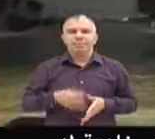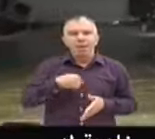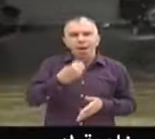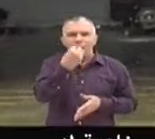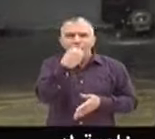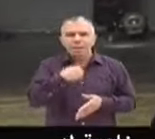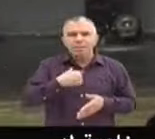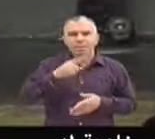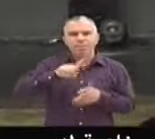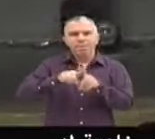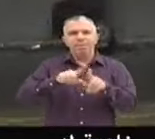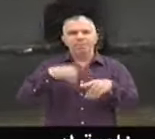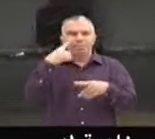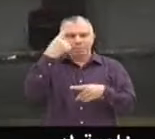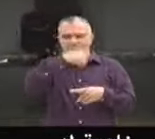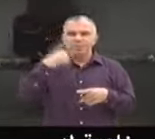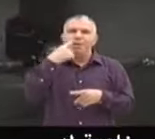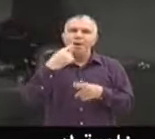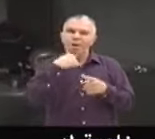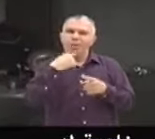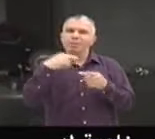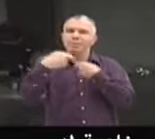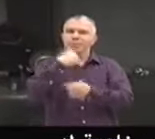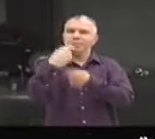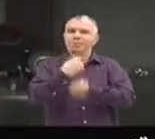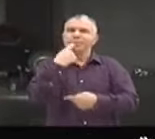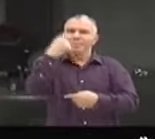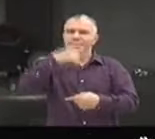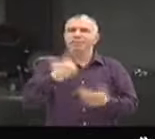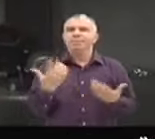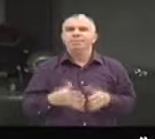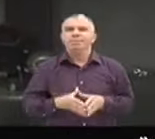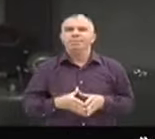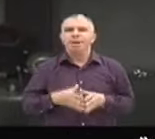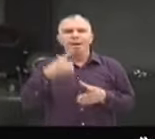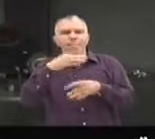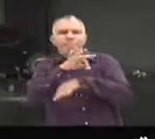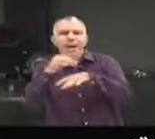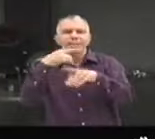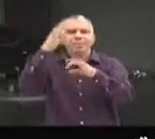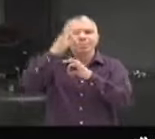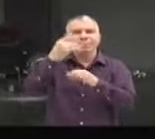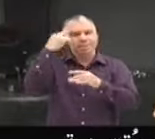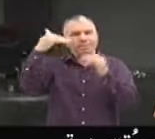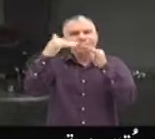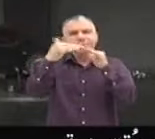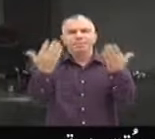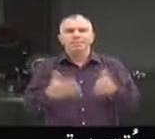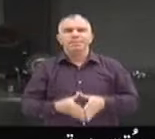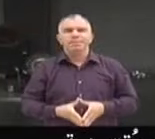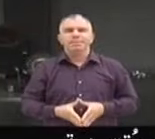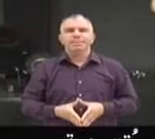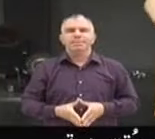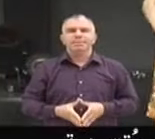Eh bien moi, j'aimerais bien que monsieur arrête de me considérer comme simple police. Cette cuisinière, son bureau des plaintes, j'ai pas marqué